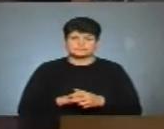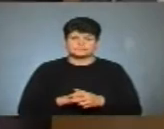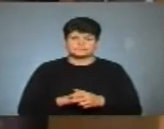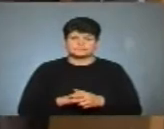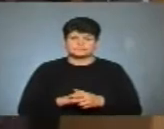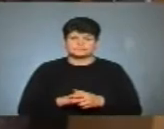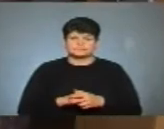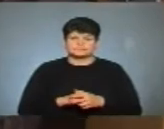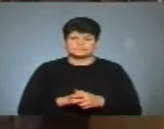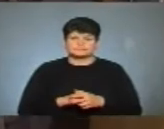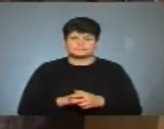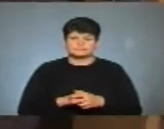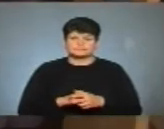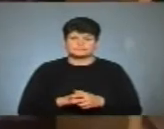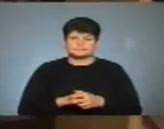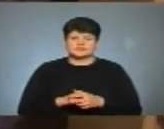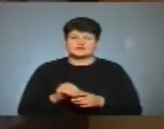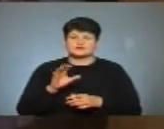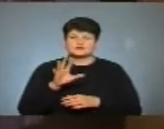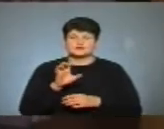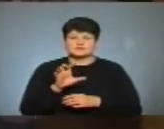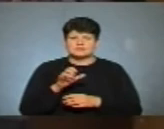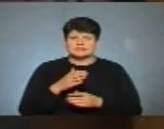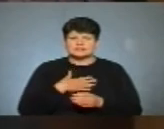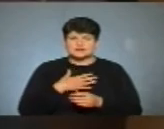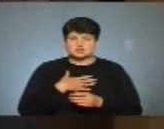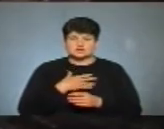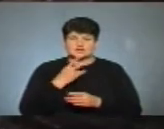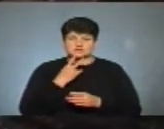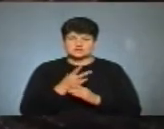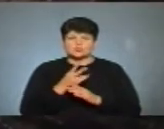Фотографую для наших глядачів у фейсбуці.